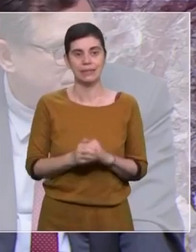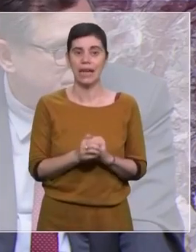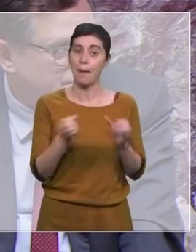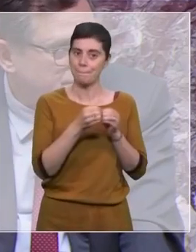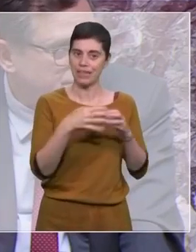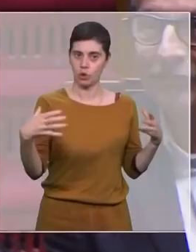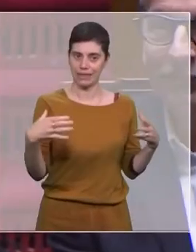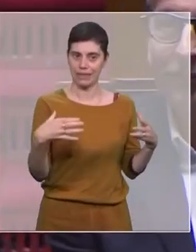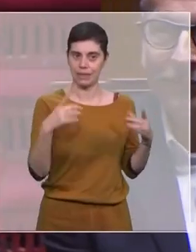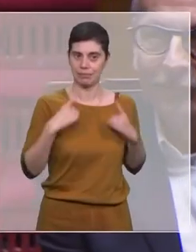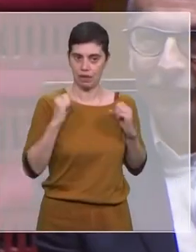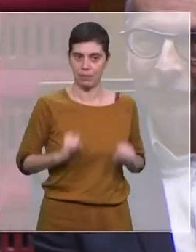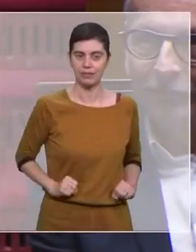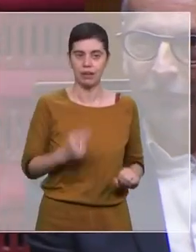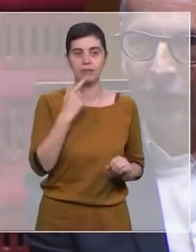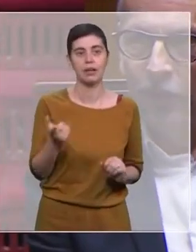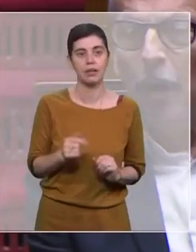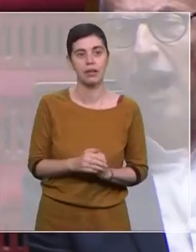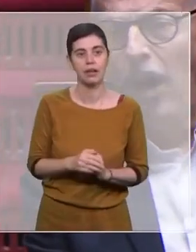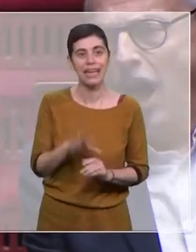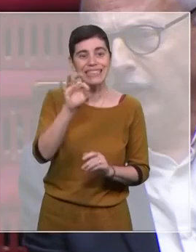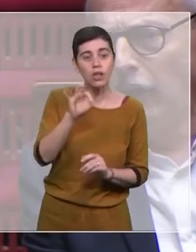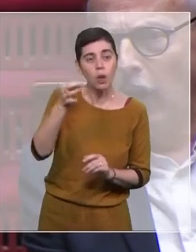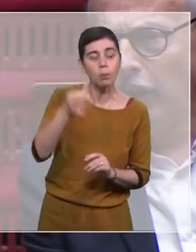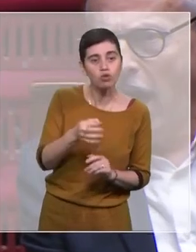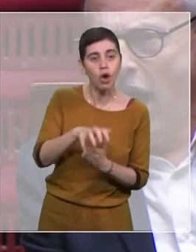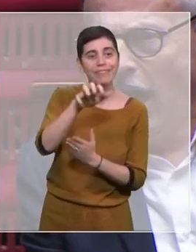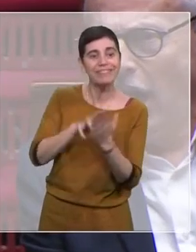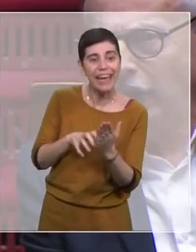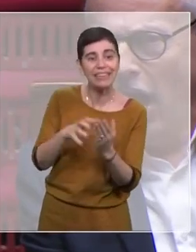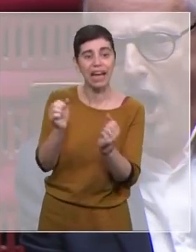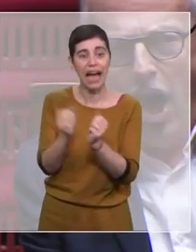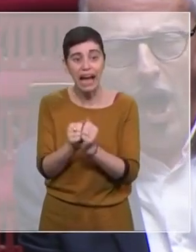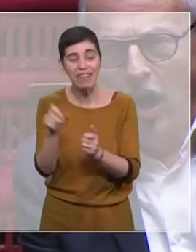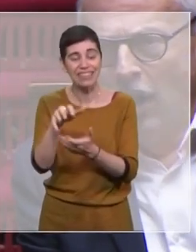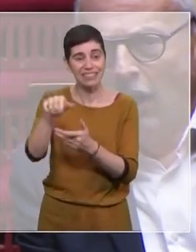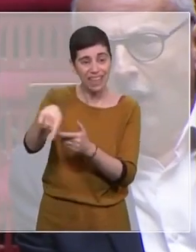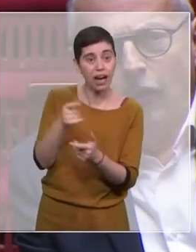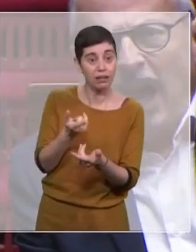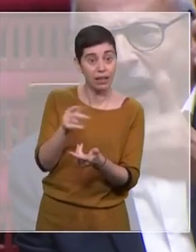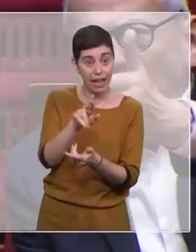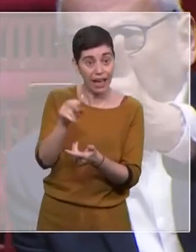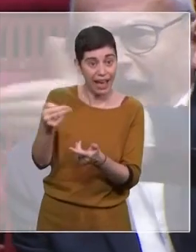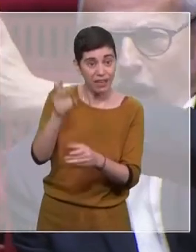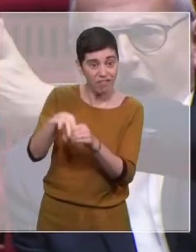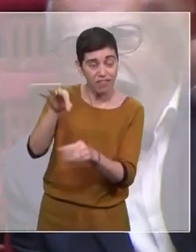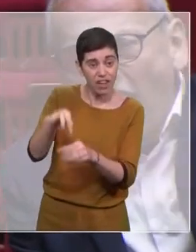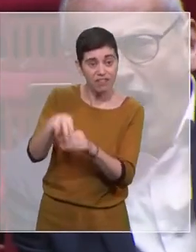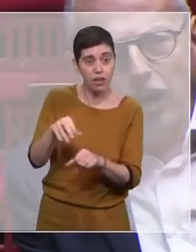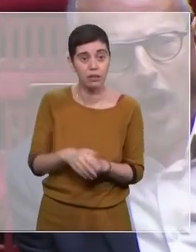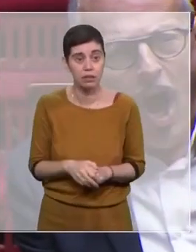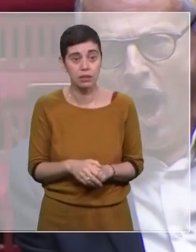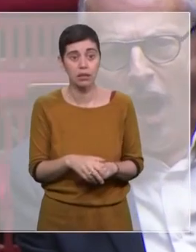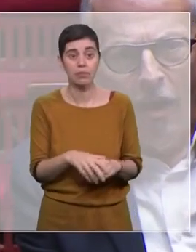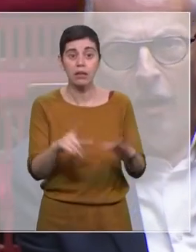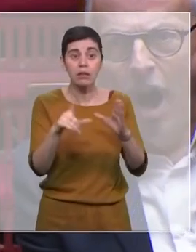parlementaire a pu compter sur les voies de l'extrême droite pour près de 50% des textes présentés par votre gouvernement. Est-ce que vous avez jeté la loi sur les